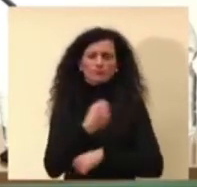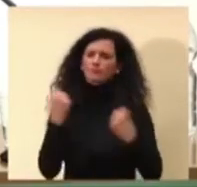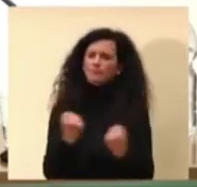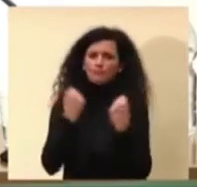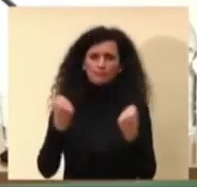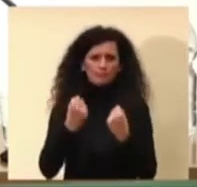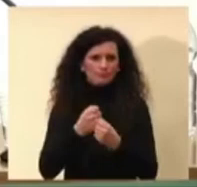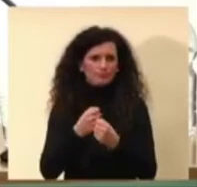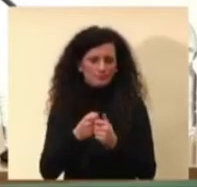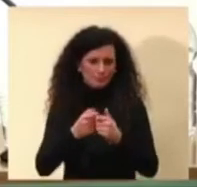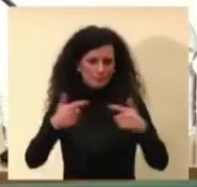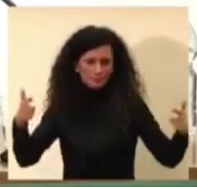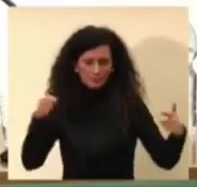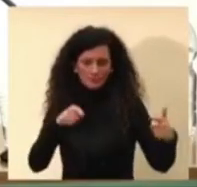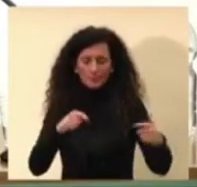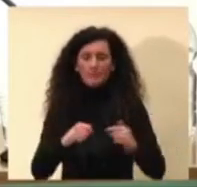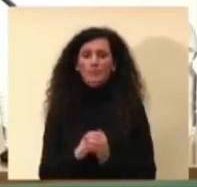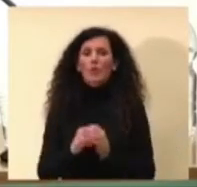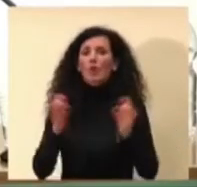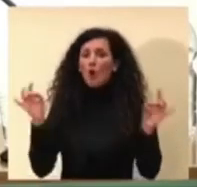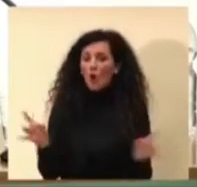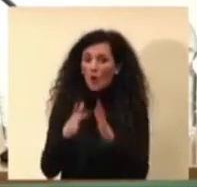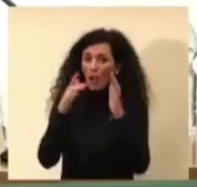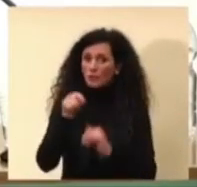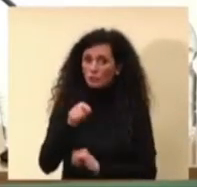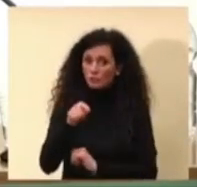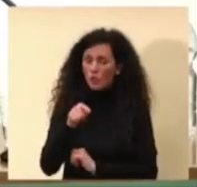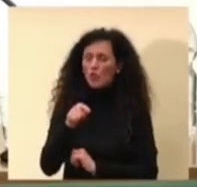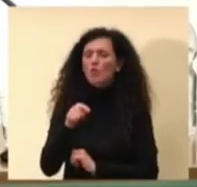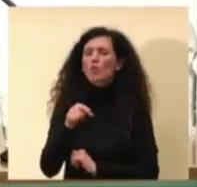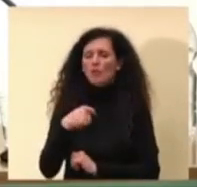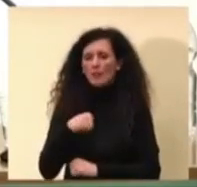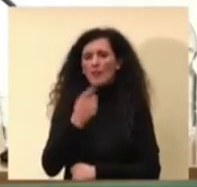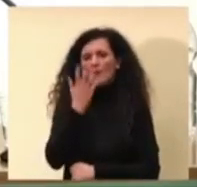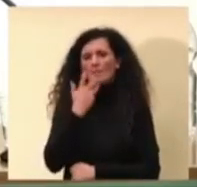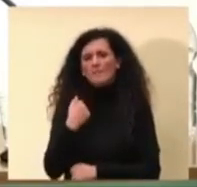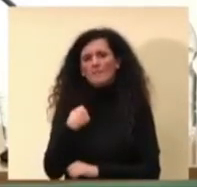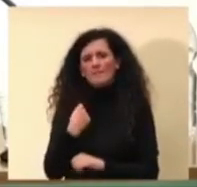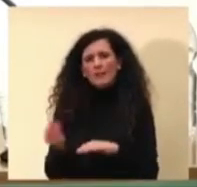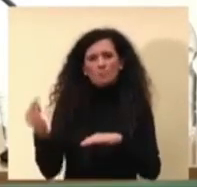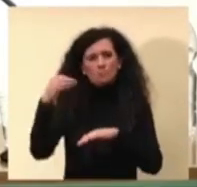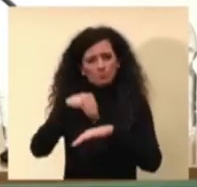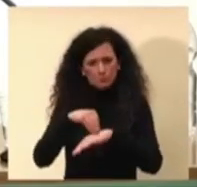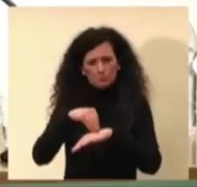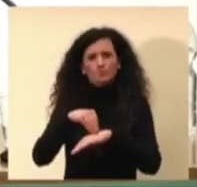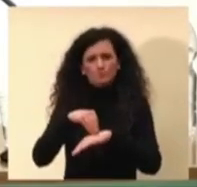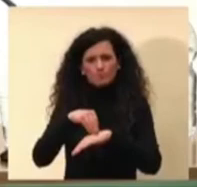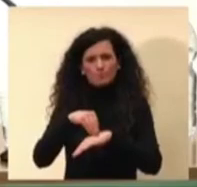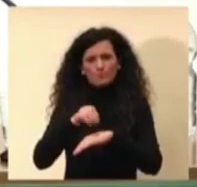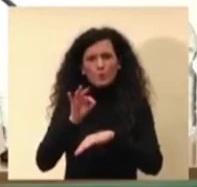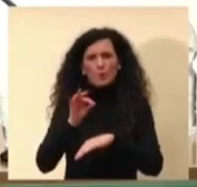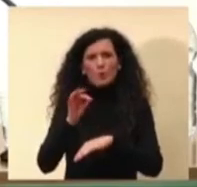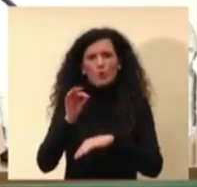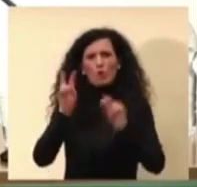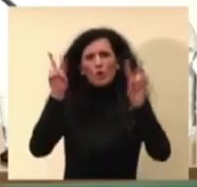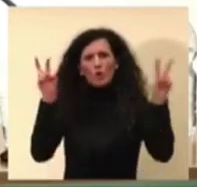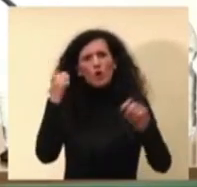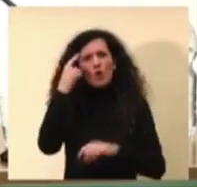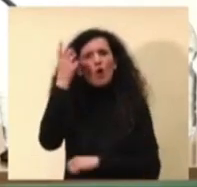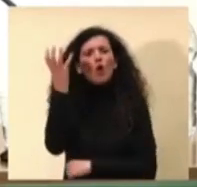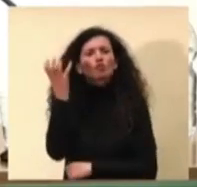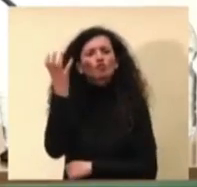anche per riprendere un paio di, come dire, concetti scientifici,